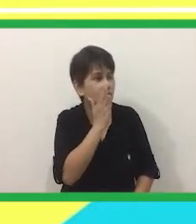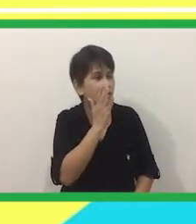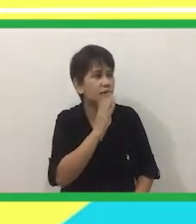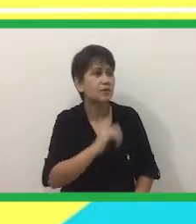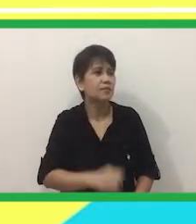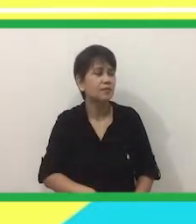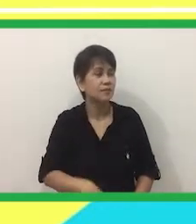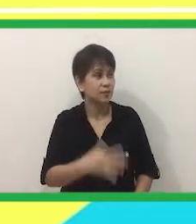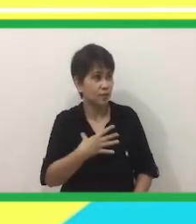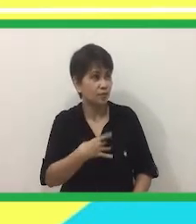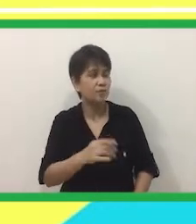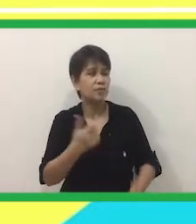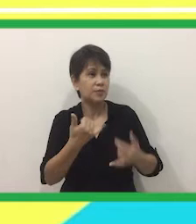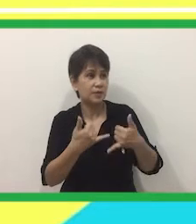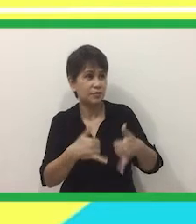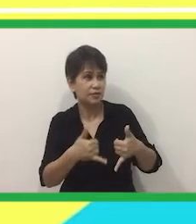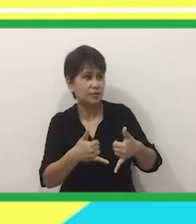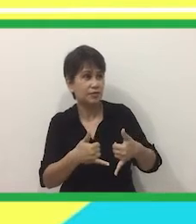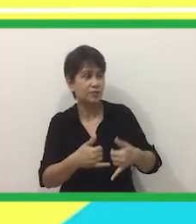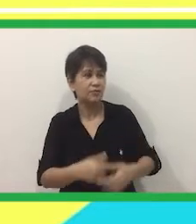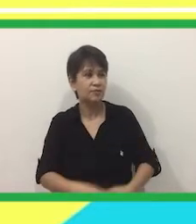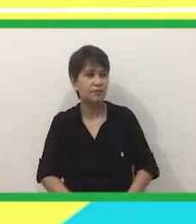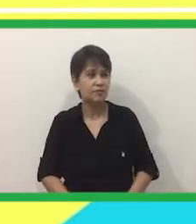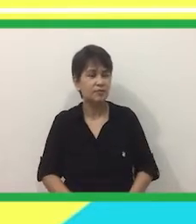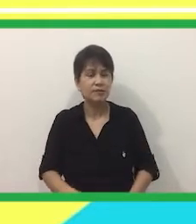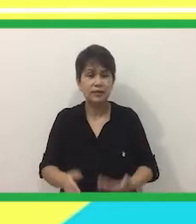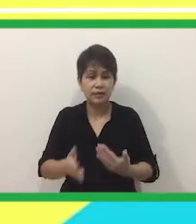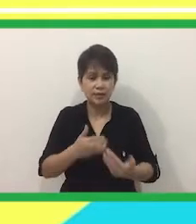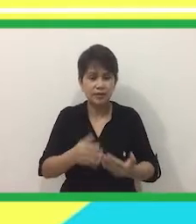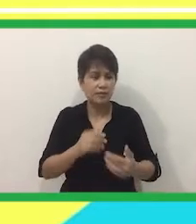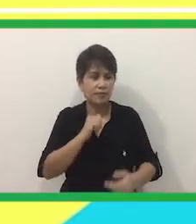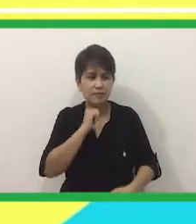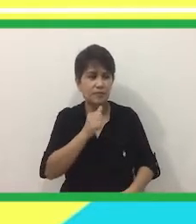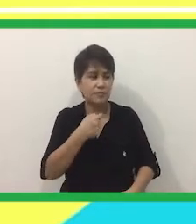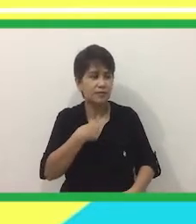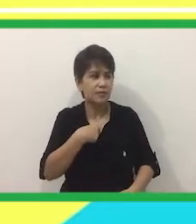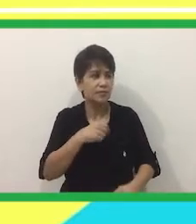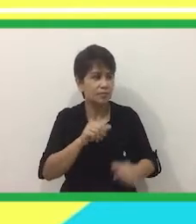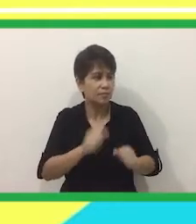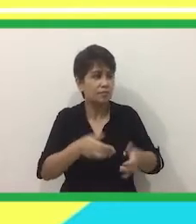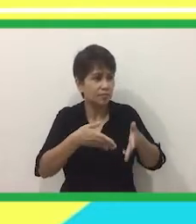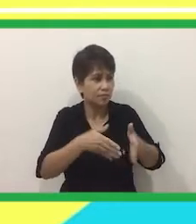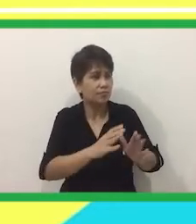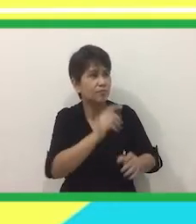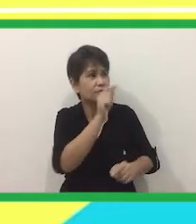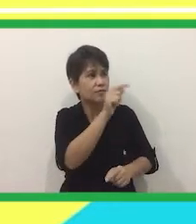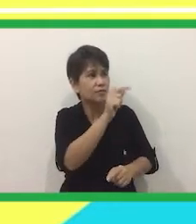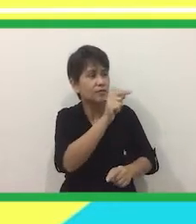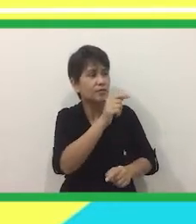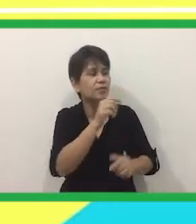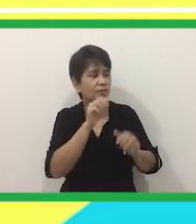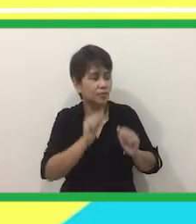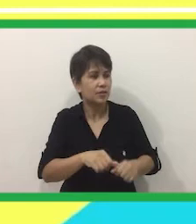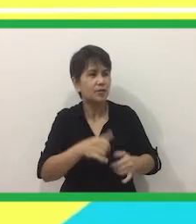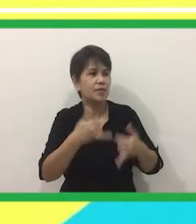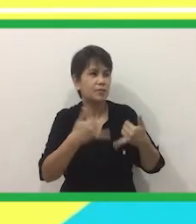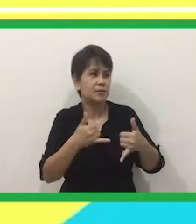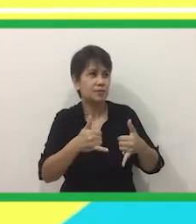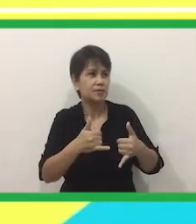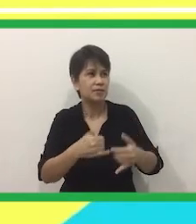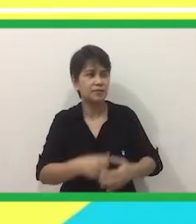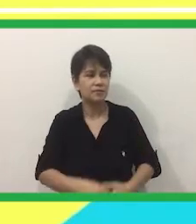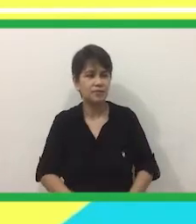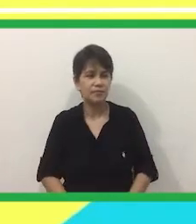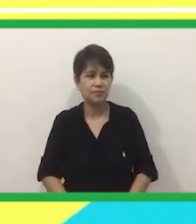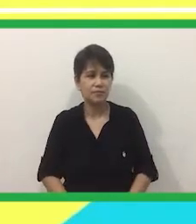Julie Gusto Mong Maglaro Kahit Hindi Ako Pwedeng Pumunta Dyan Pwede Tayong Maglaro